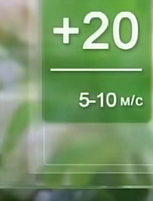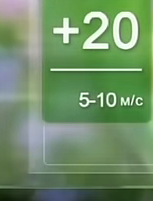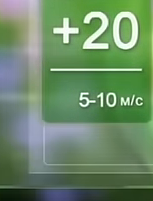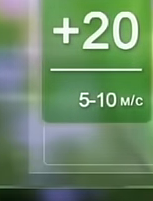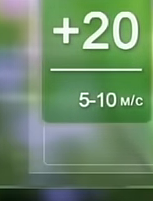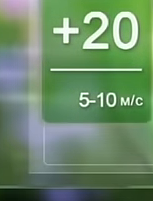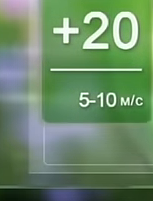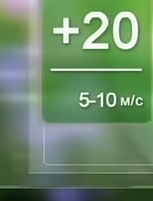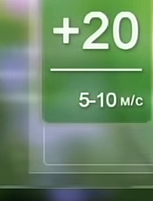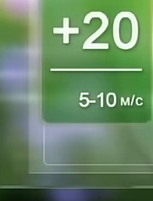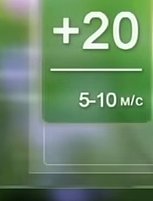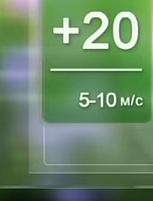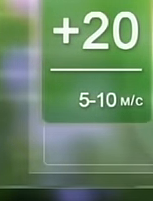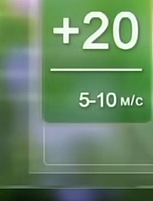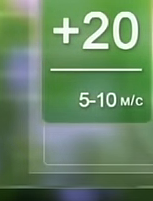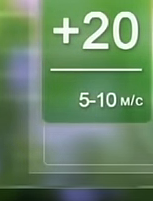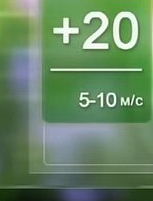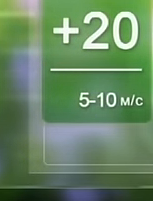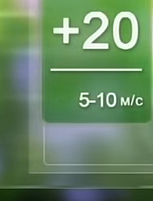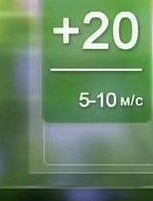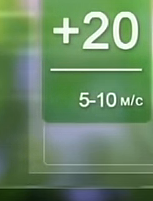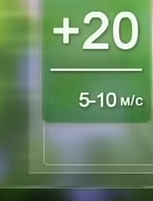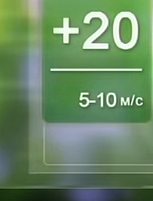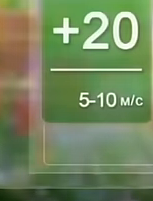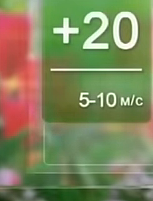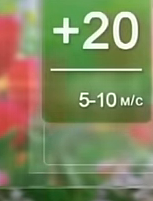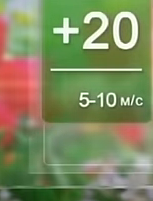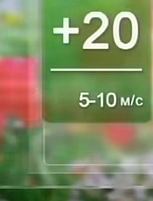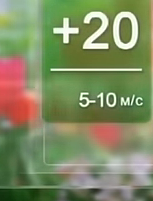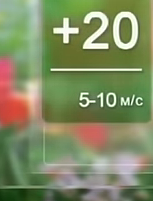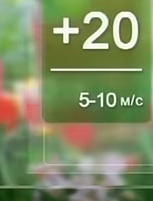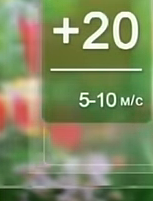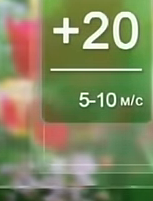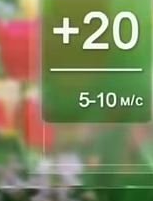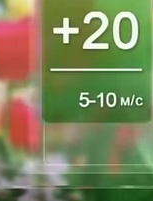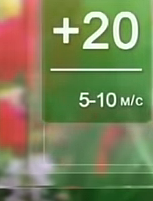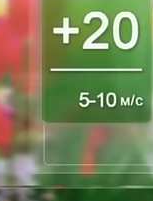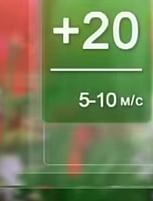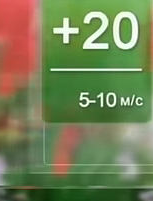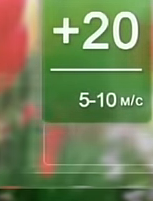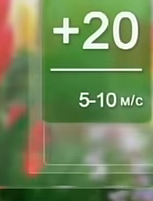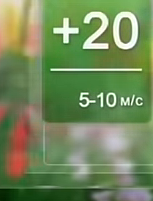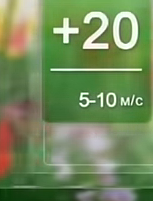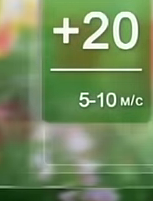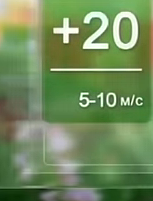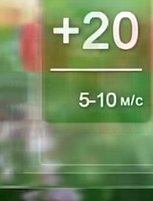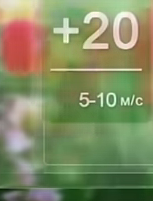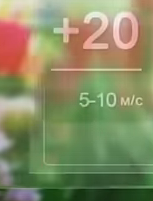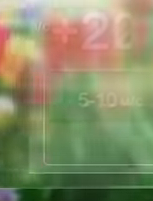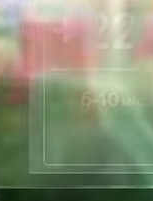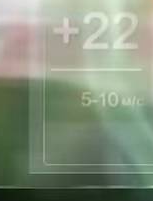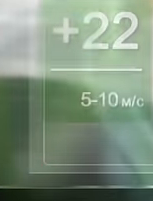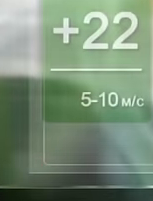секунду. Температура повітря в області. Вночі – плюс 10, плюс 15. В день стопчики термометрів піднімуться до 20-25